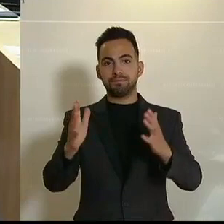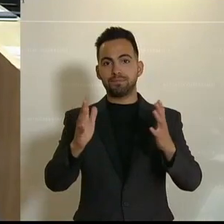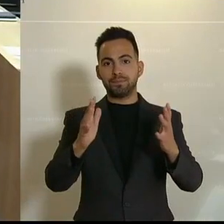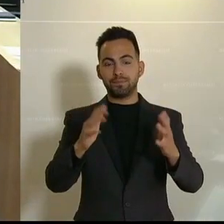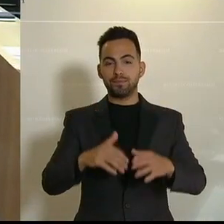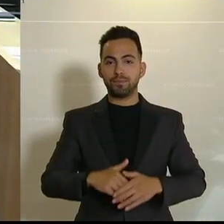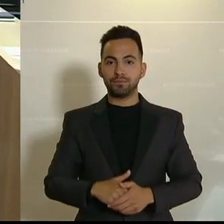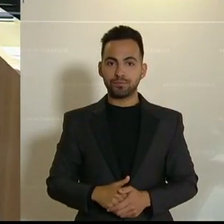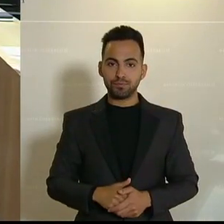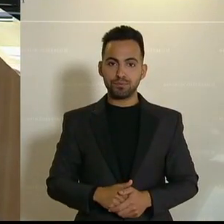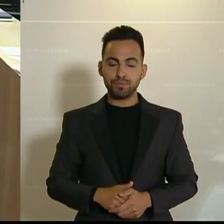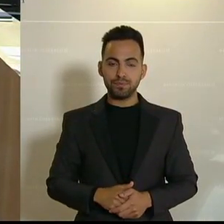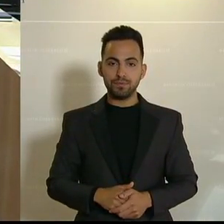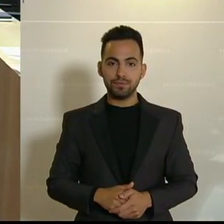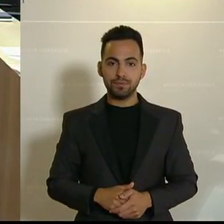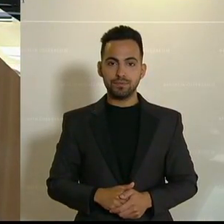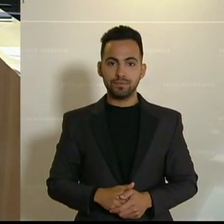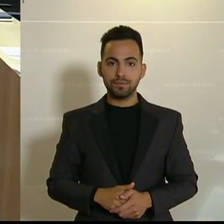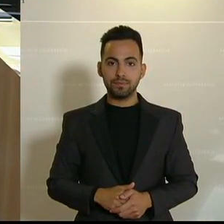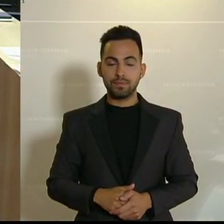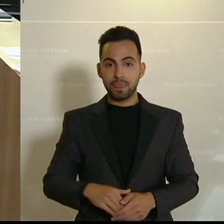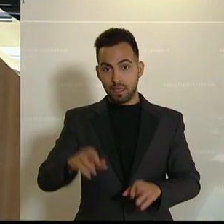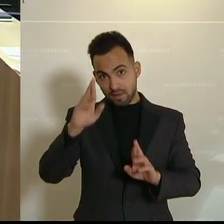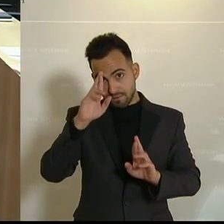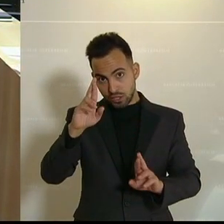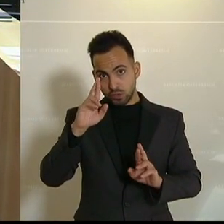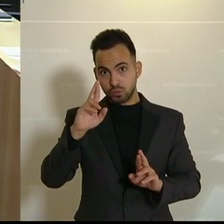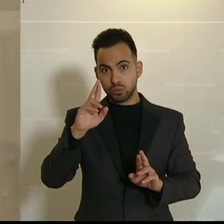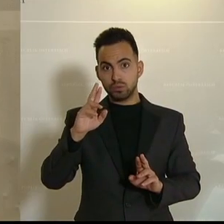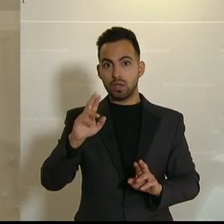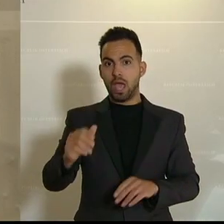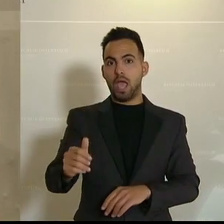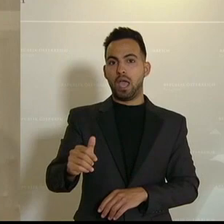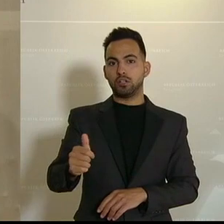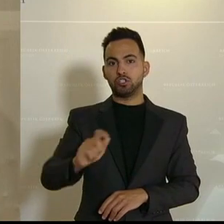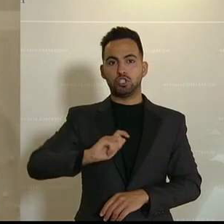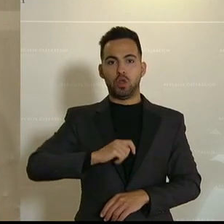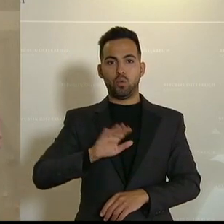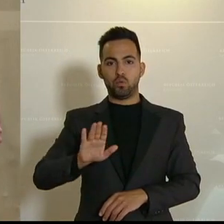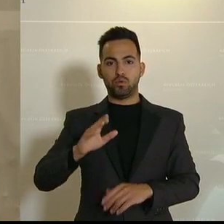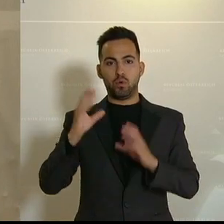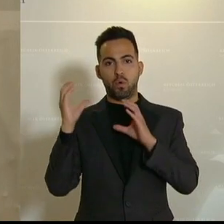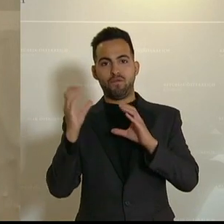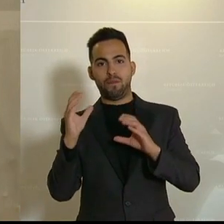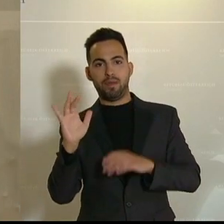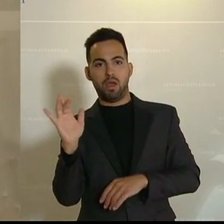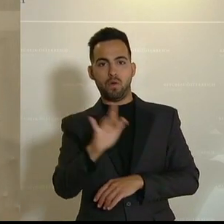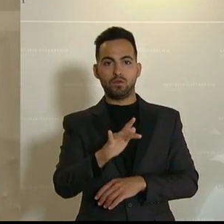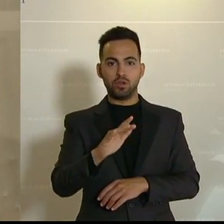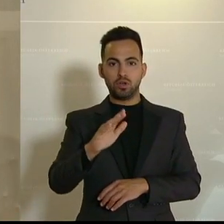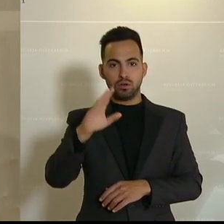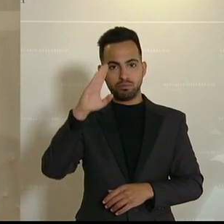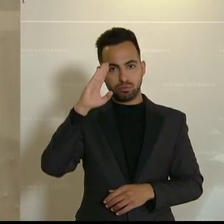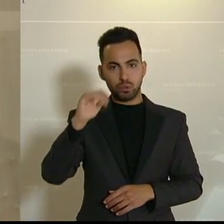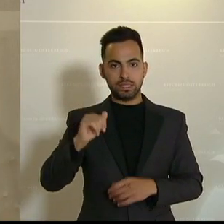Die Wertschätzung und Einstellung der ÖVP zum Bundesheer habe ich nicht nur selbst bei